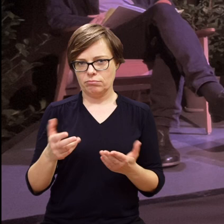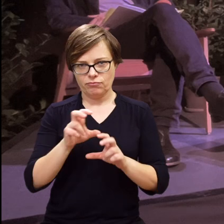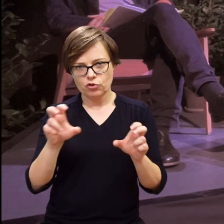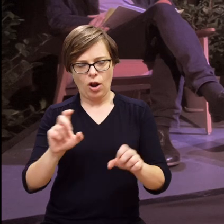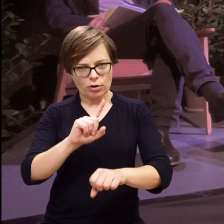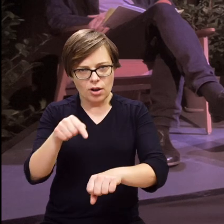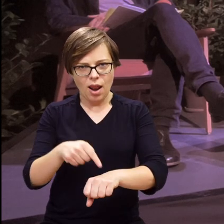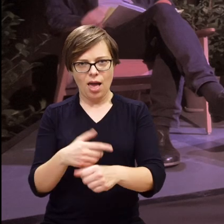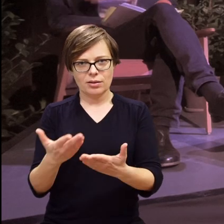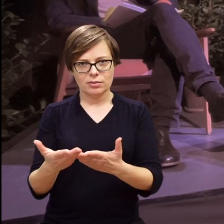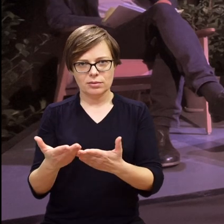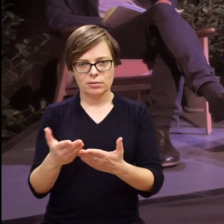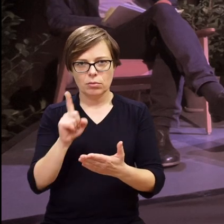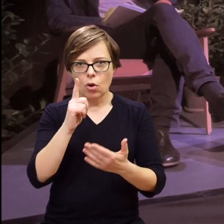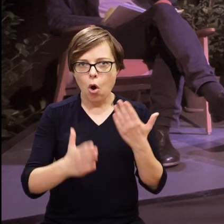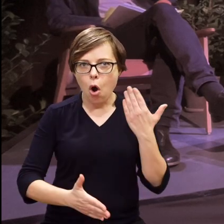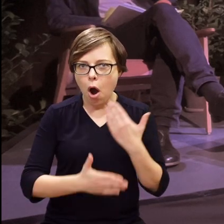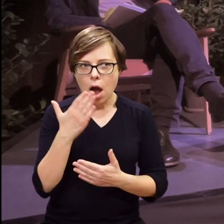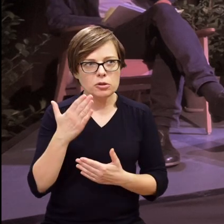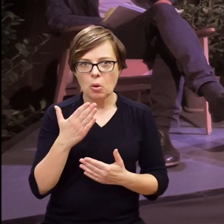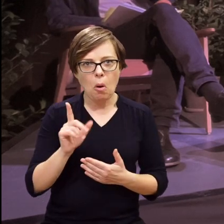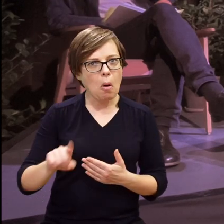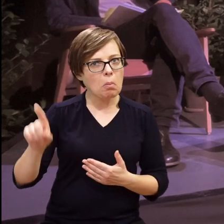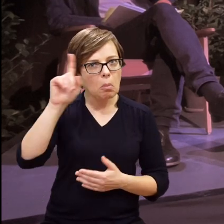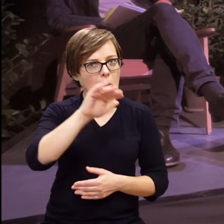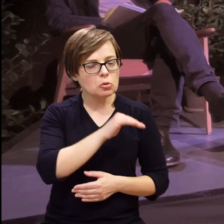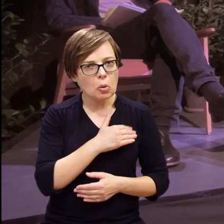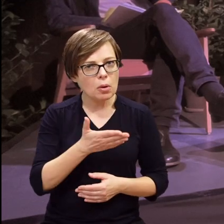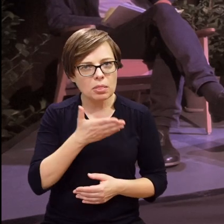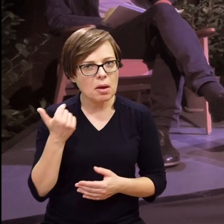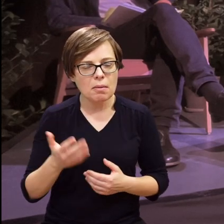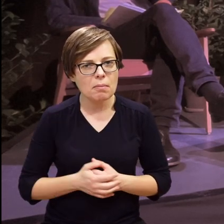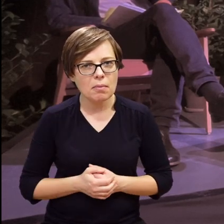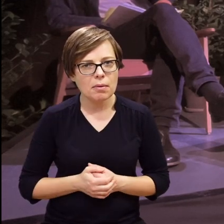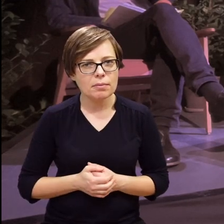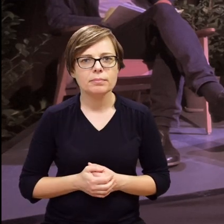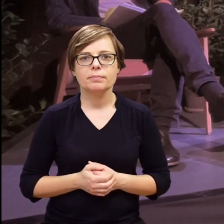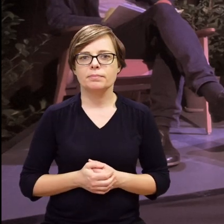w czasie lekcji, a nagle się okazało, że są szkoły, w których tak nie jest.